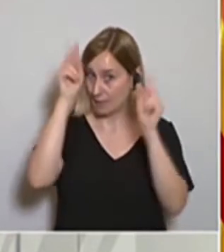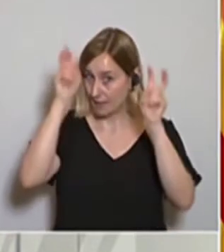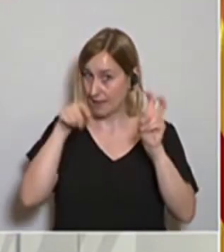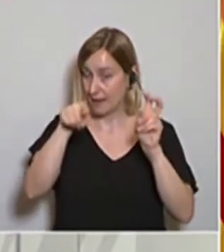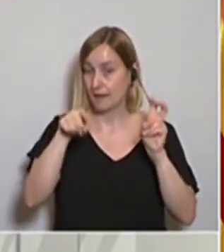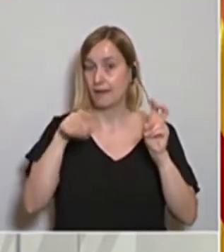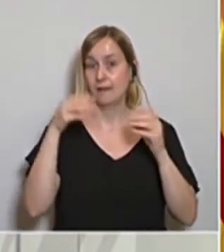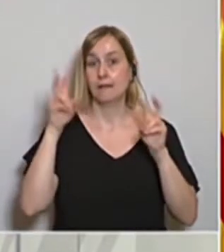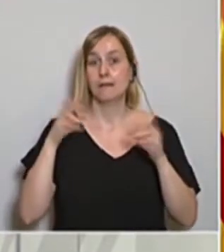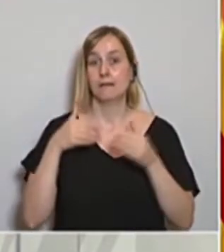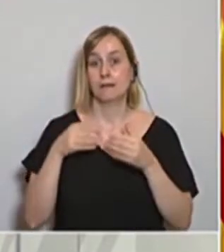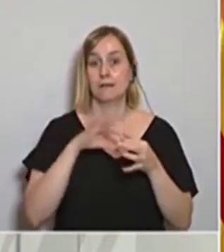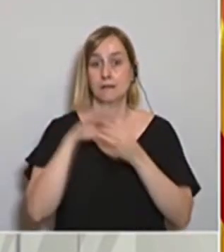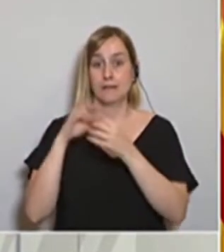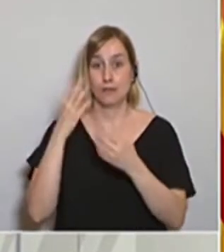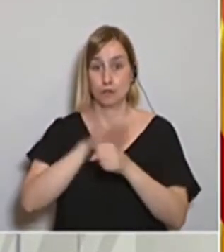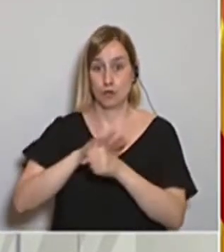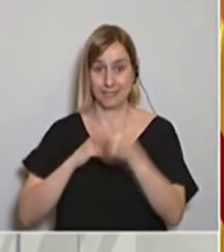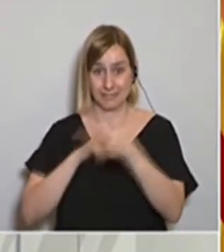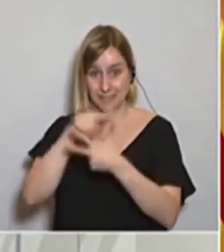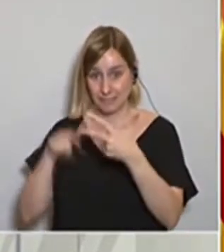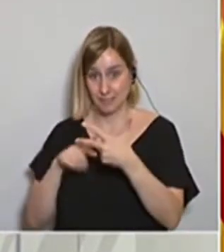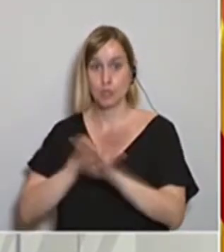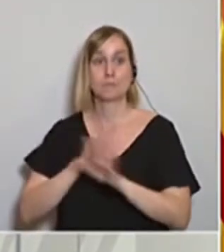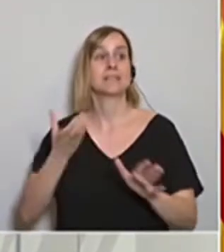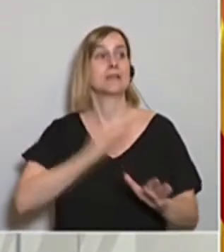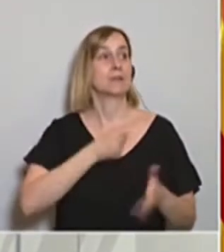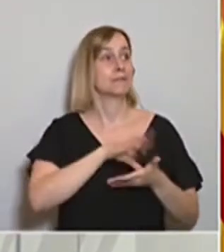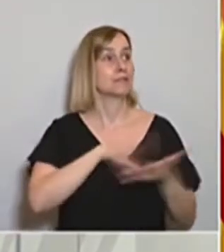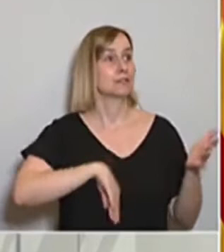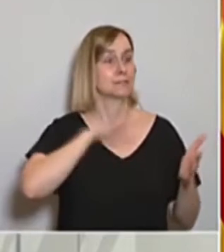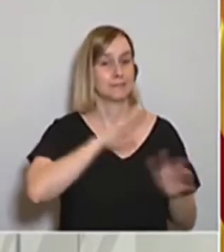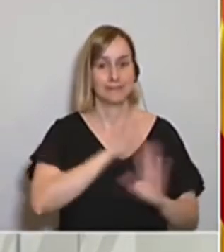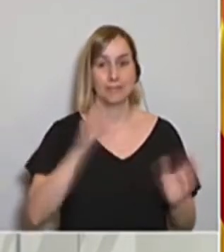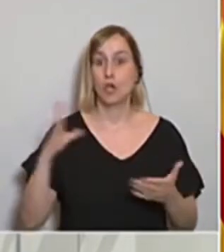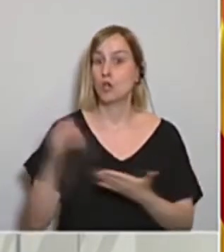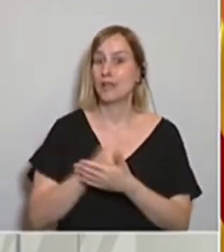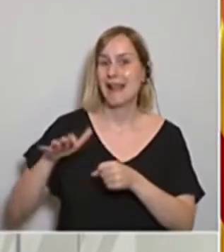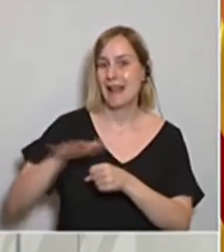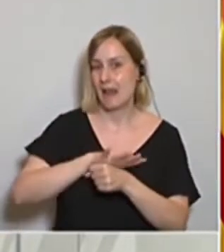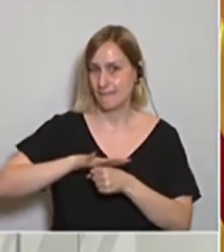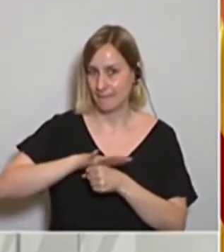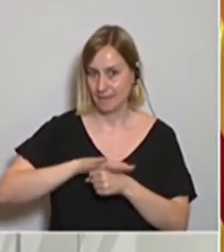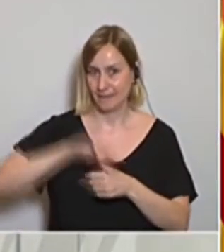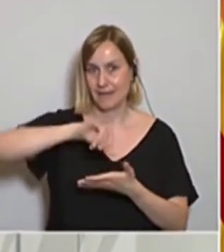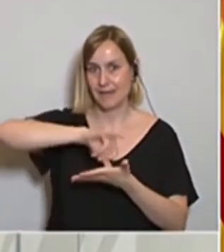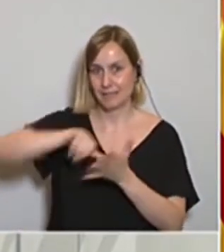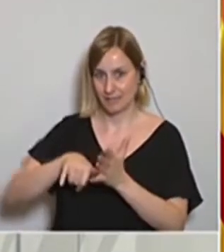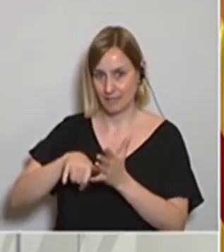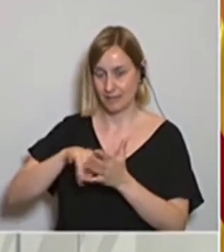pel que fa referència a aquestes tres zones, que no només és l'Ajuntament de Barcelona, sinó que és tot l'àmbit de les regions